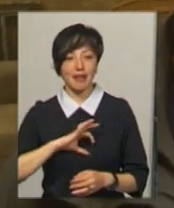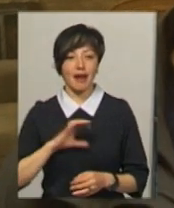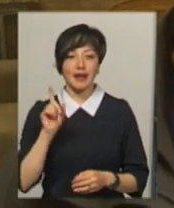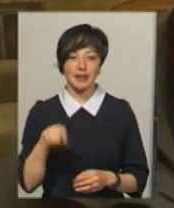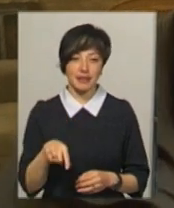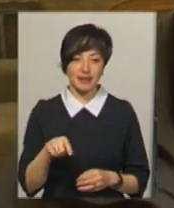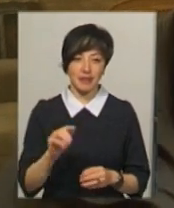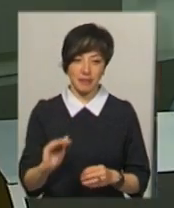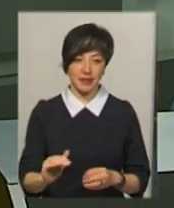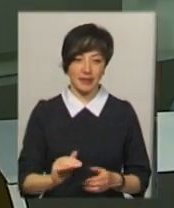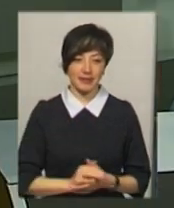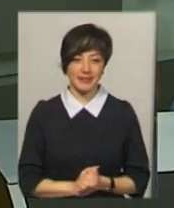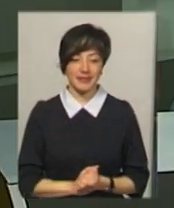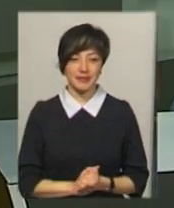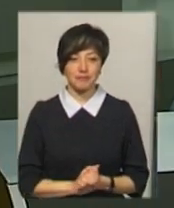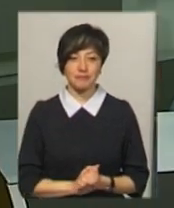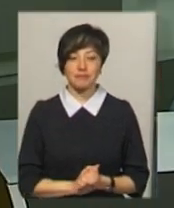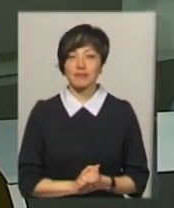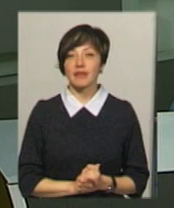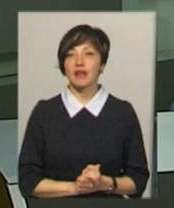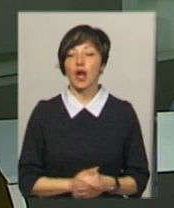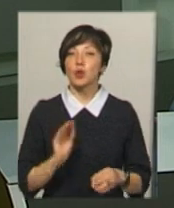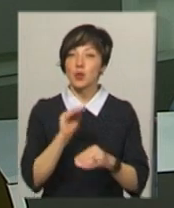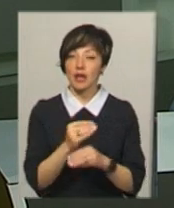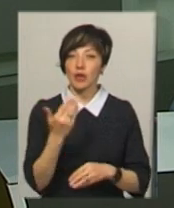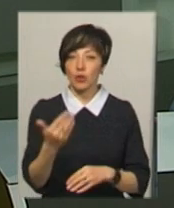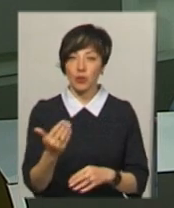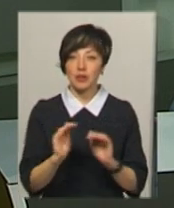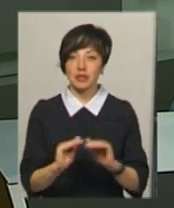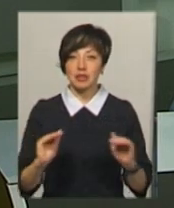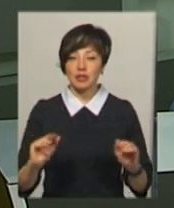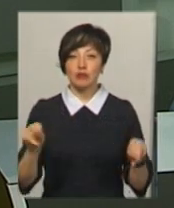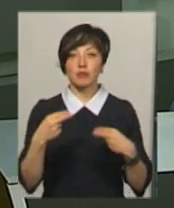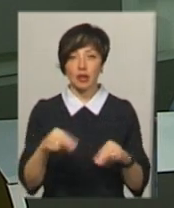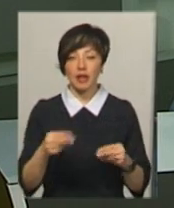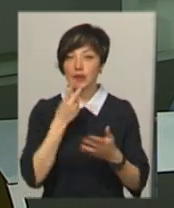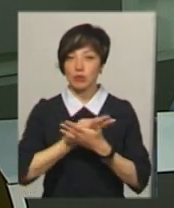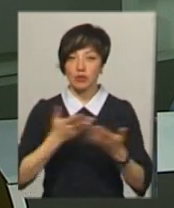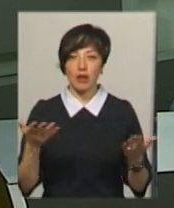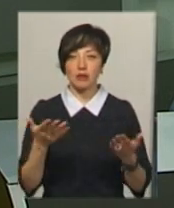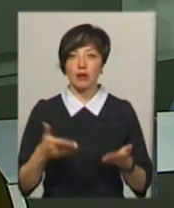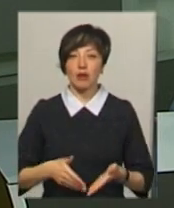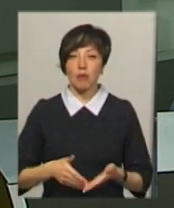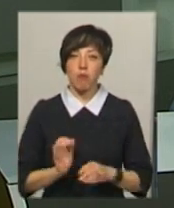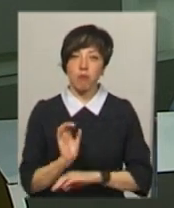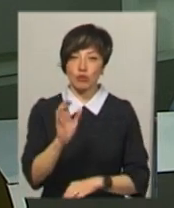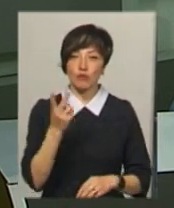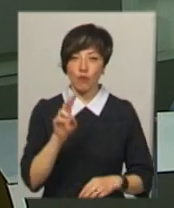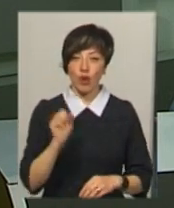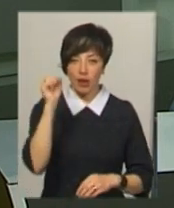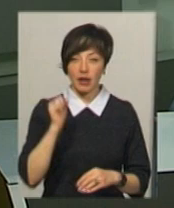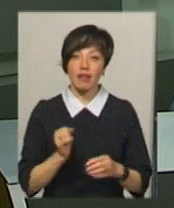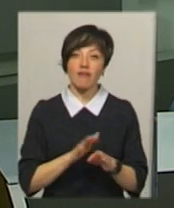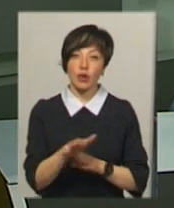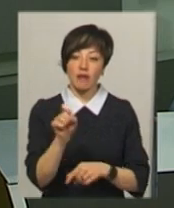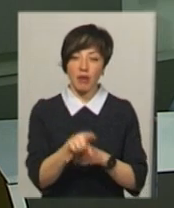навіть в дві. Анатолій Антонюк додає, його вихованці на чемпіонаті демонстрували поштух, двох гір та ривок. На